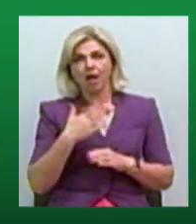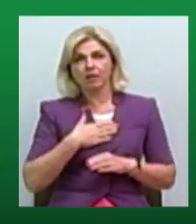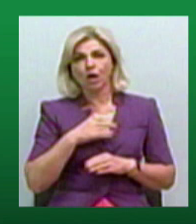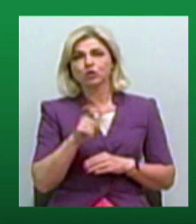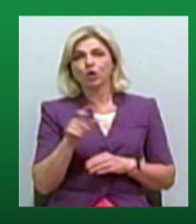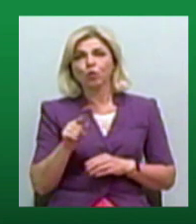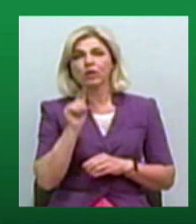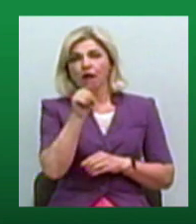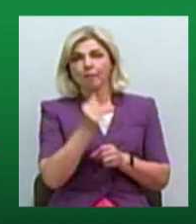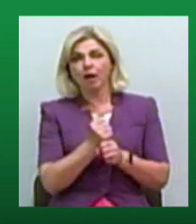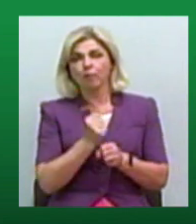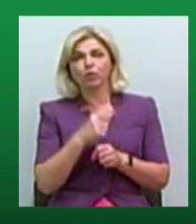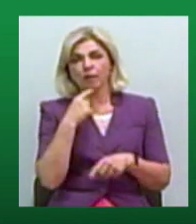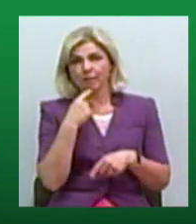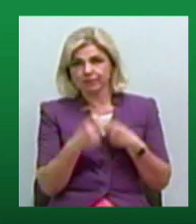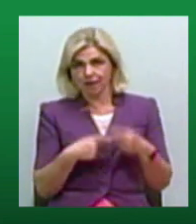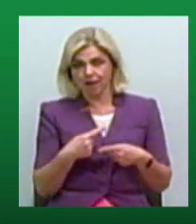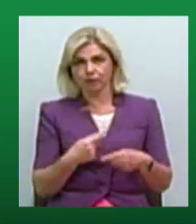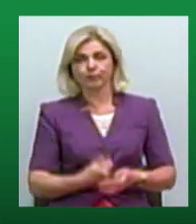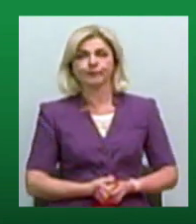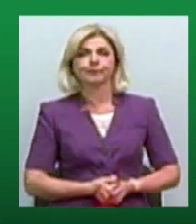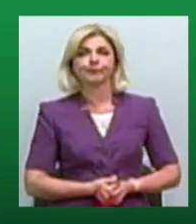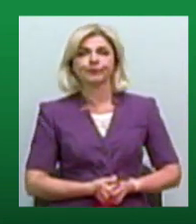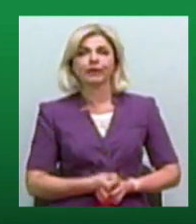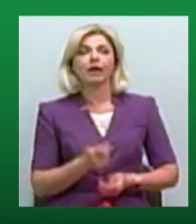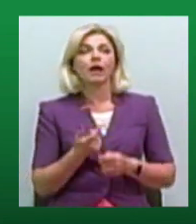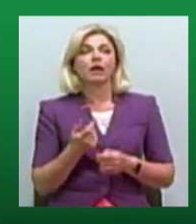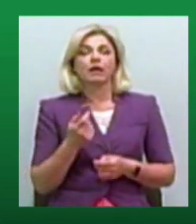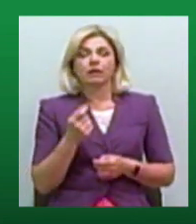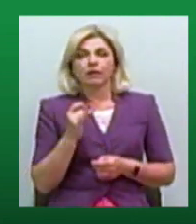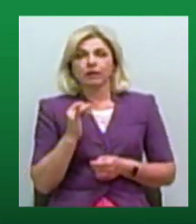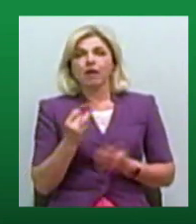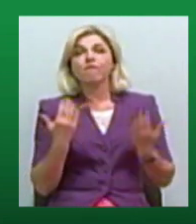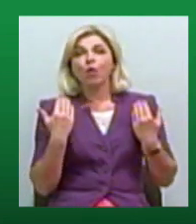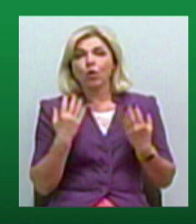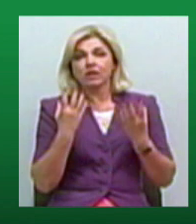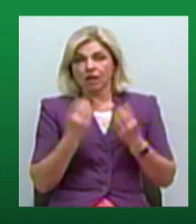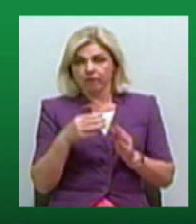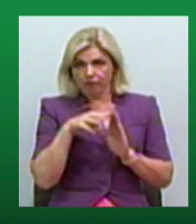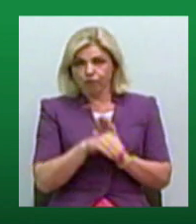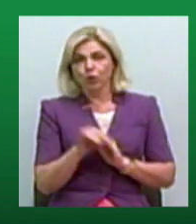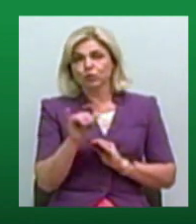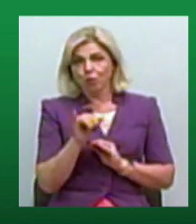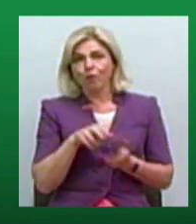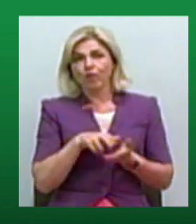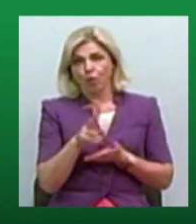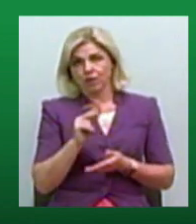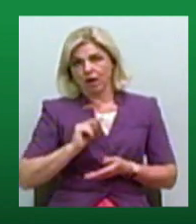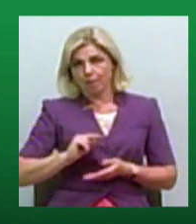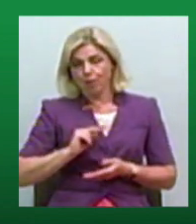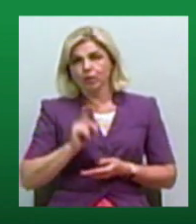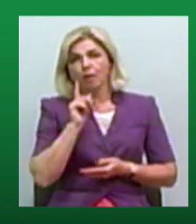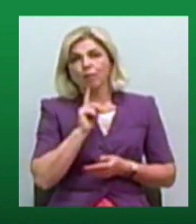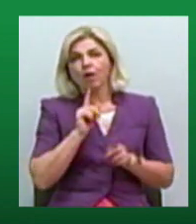постійно, більш того, виходять у вихідні дні, в суботу виходили на роботу. Проте